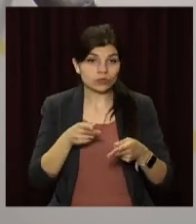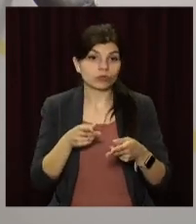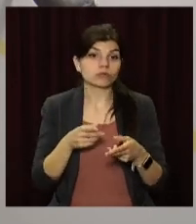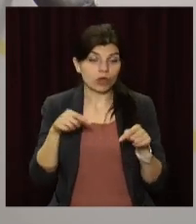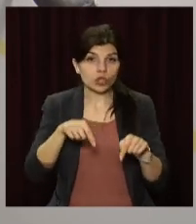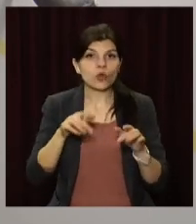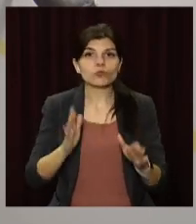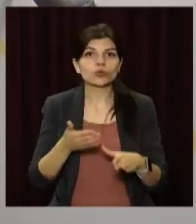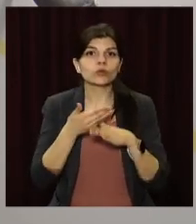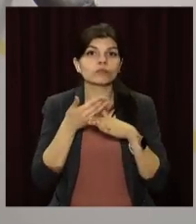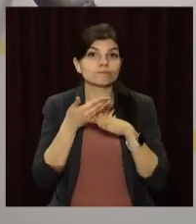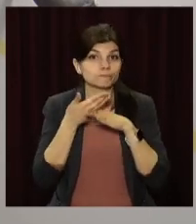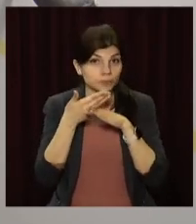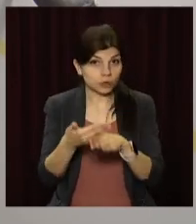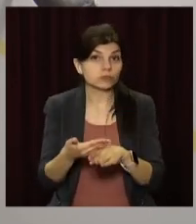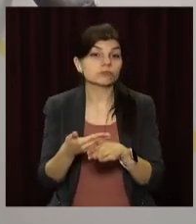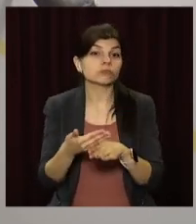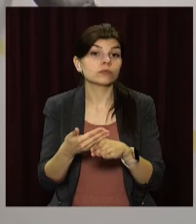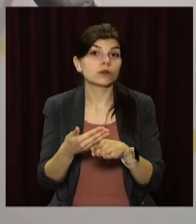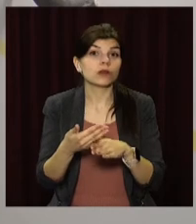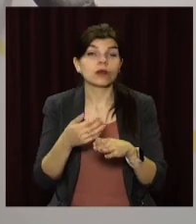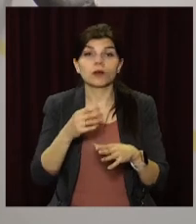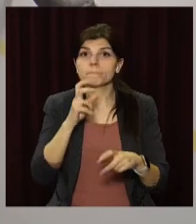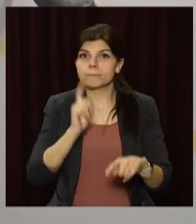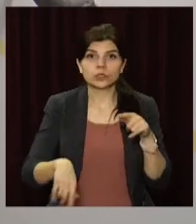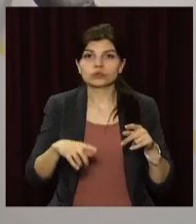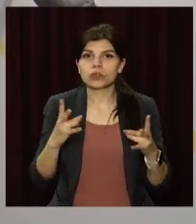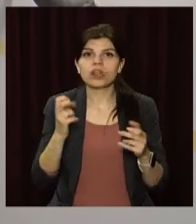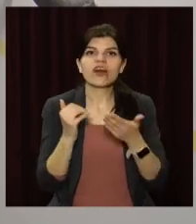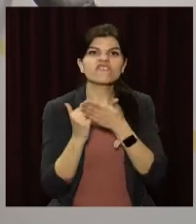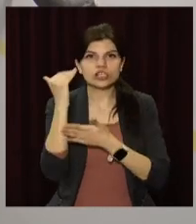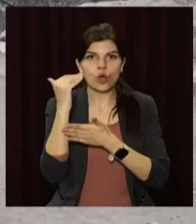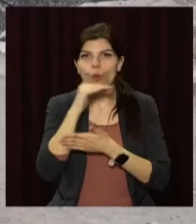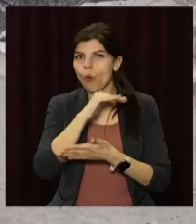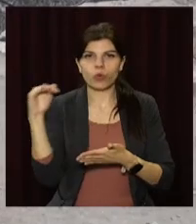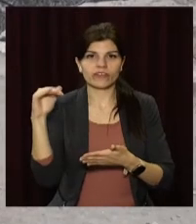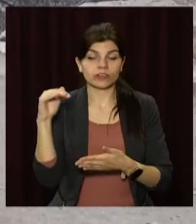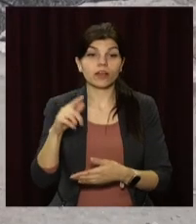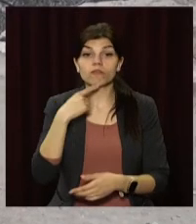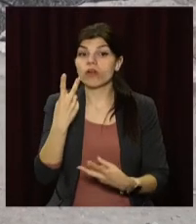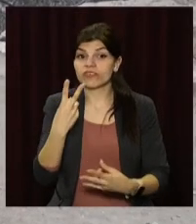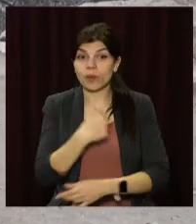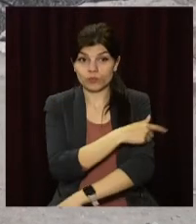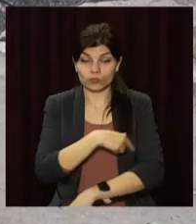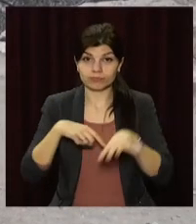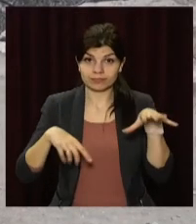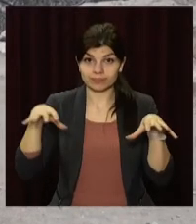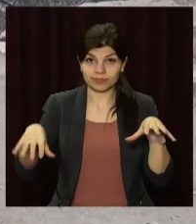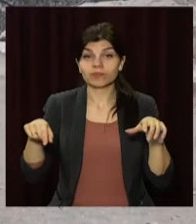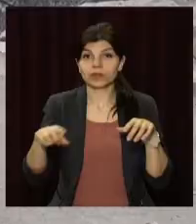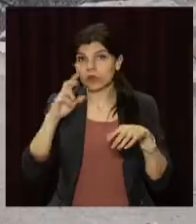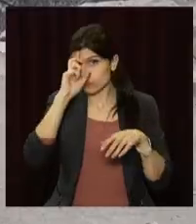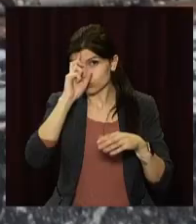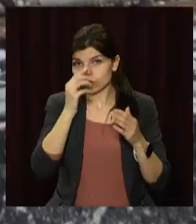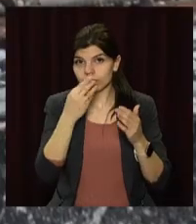відповідатися не відповідна допомога на найвисокому рівні. Два медичні заклади Кам'янського ремонтують